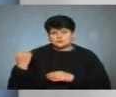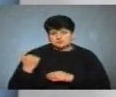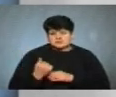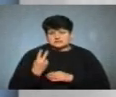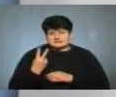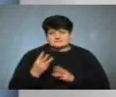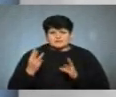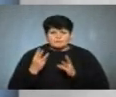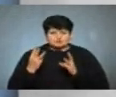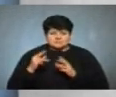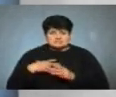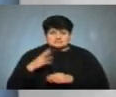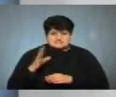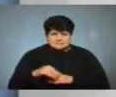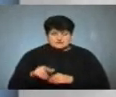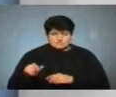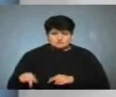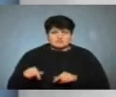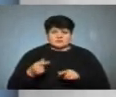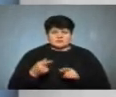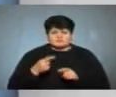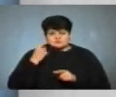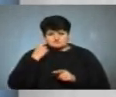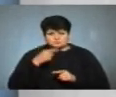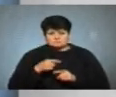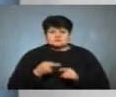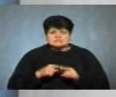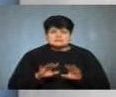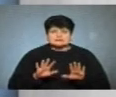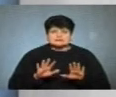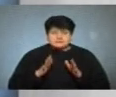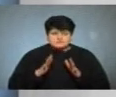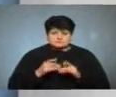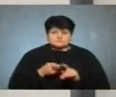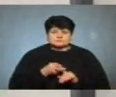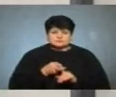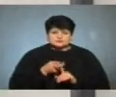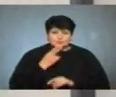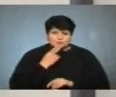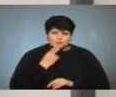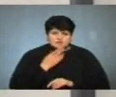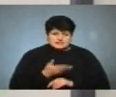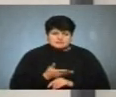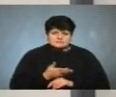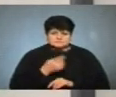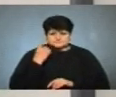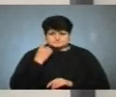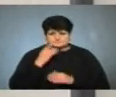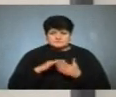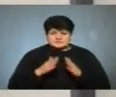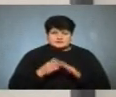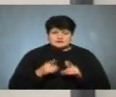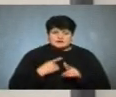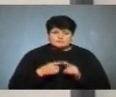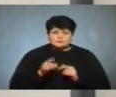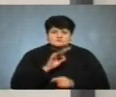дві пожежі із загиблими людьми, і також ми підозрюємо, що це трапилося через коріння в нетверезому стані, або